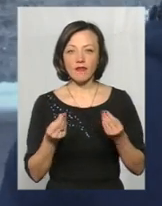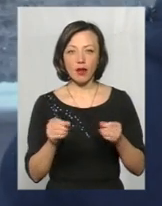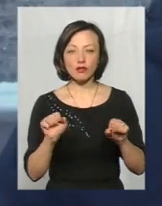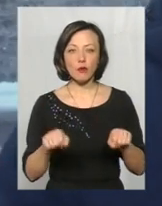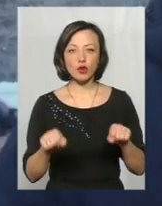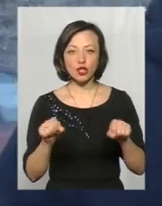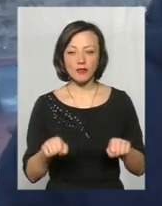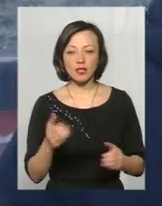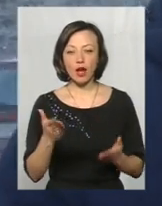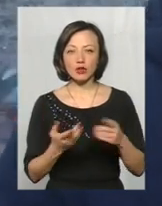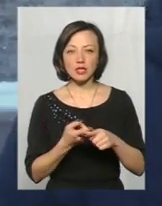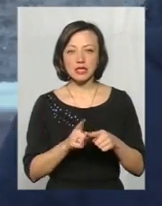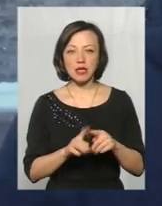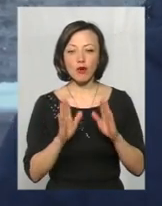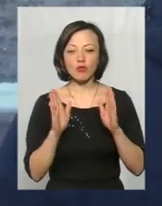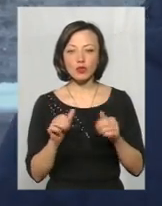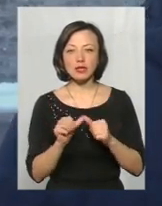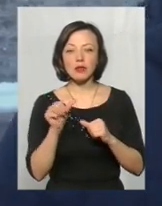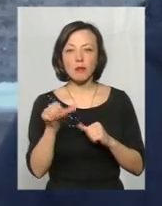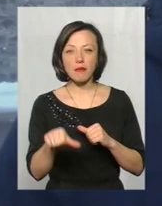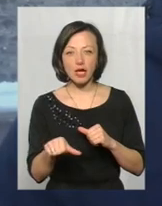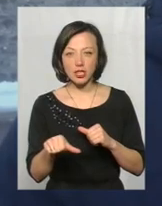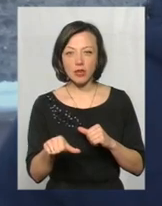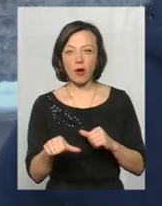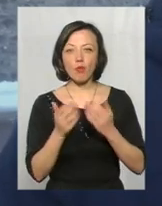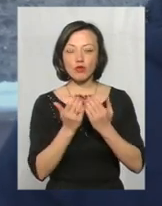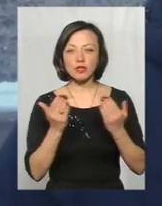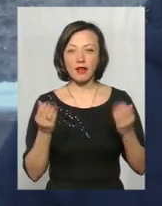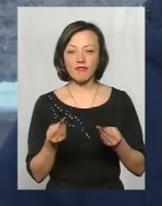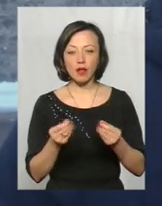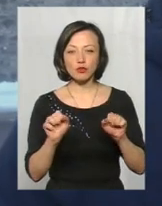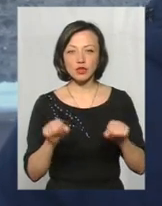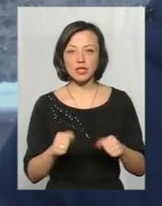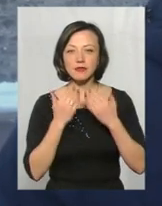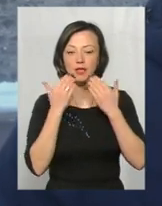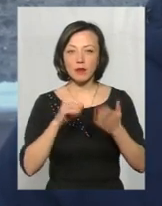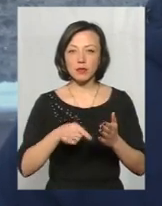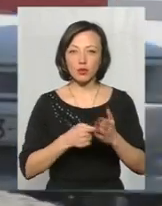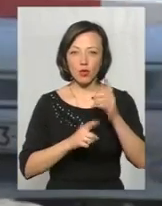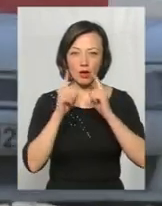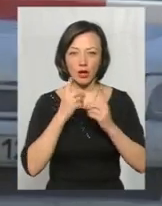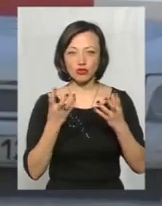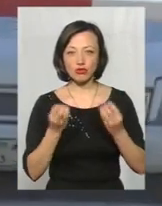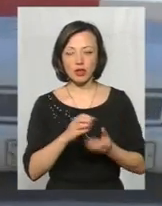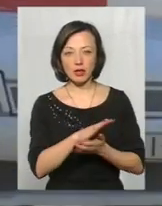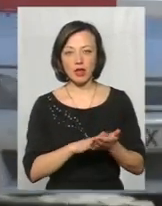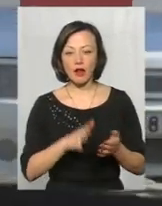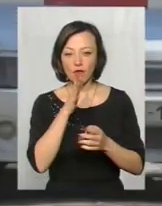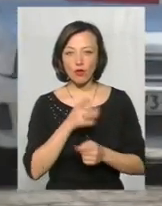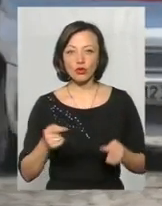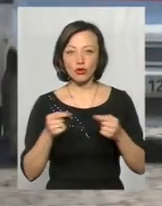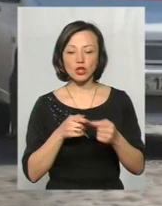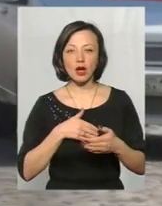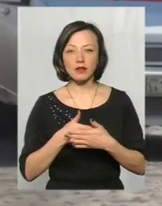можливості. Якщо це буде виходити за межі музейних фінансових можливостей, ми будемо звертатися до міської ради, можливо, іще десь далі. Водночас громадські активісти